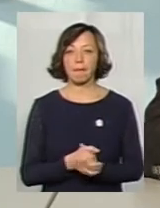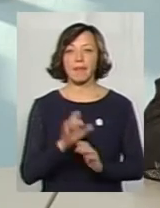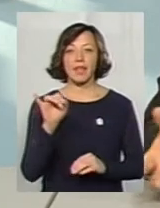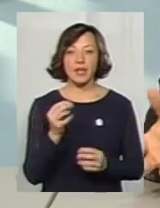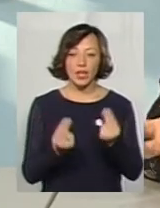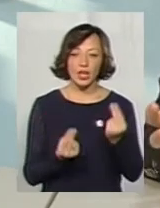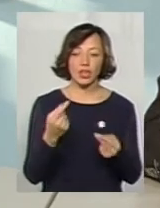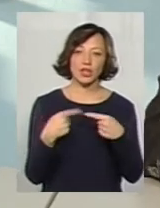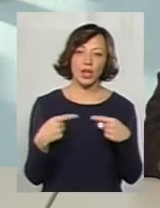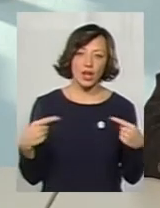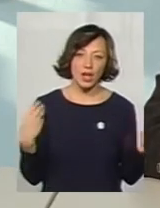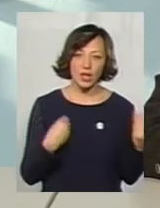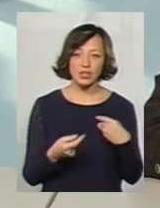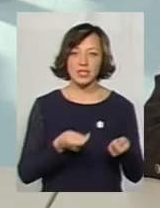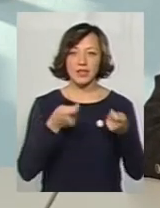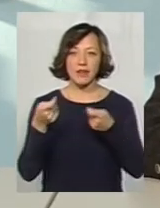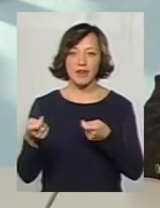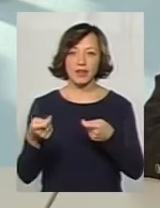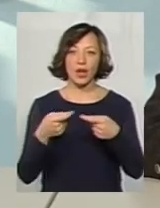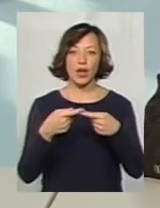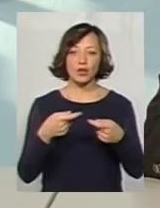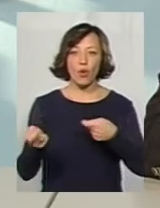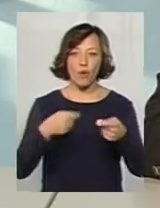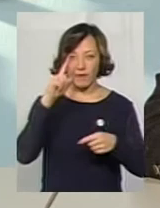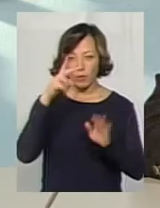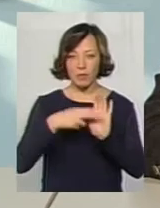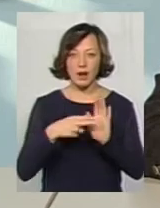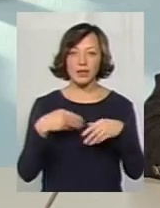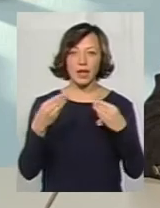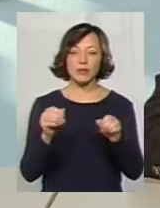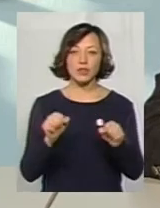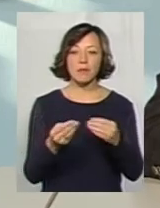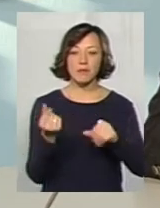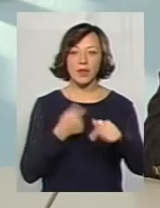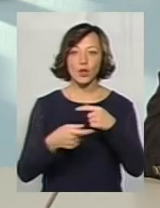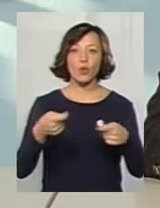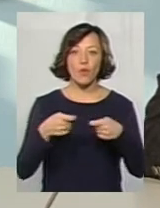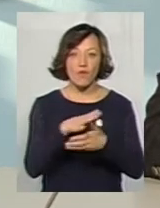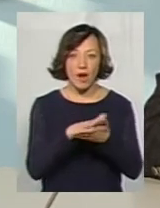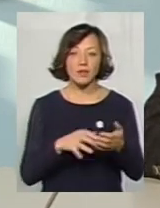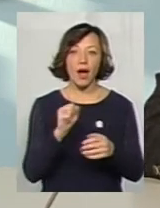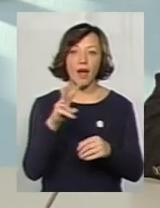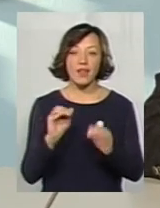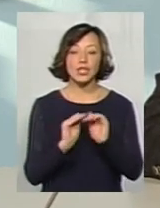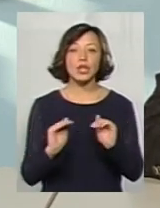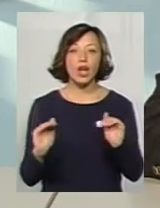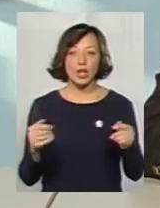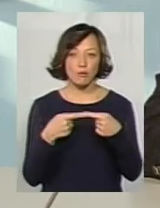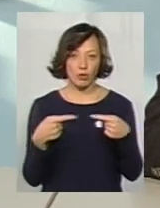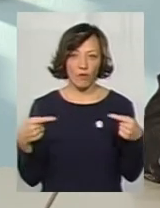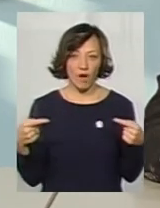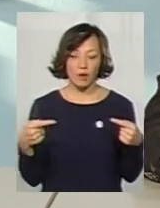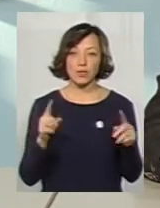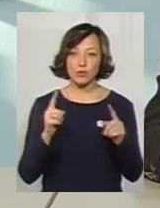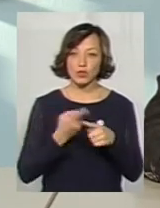Іграшки, речі, звести туди торгові марки відомі, дати можливість підприємцям, які торгують торгувати, але торгувати дитячими товарами,